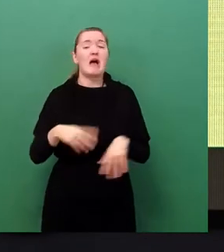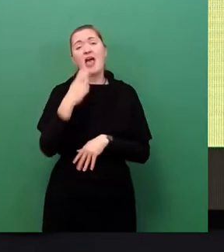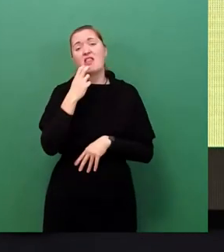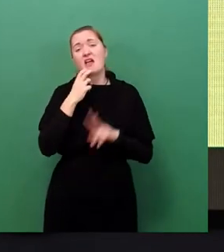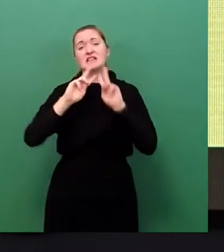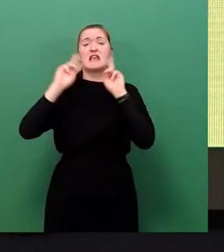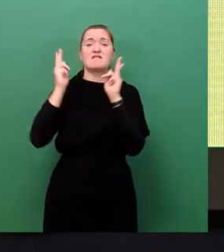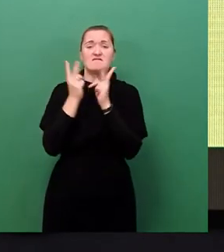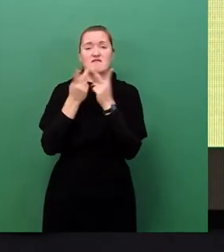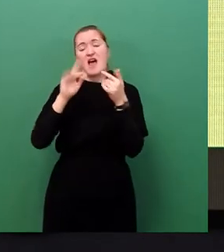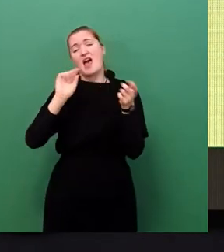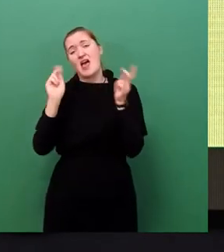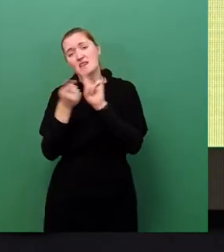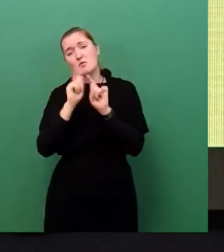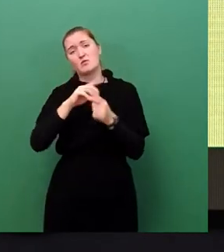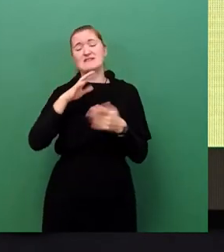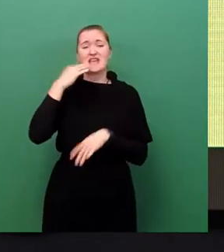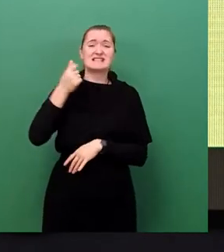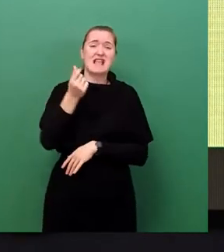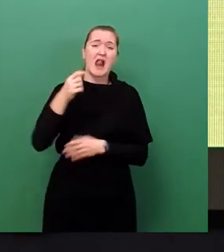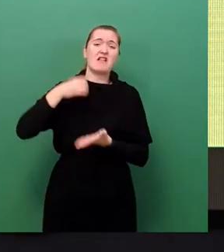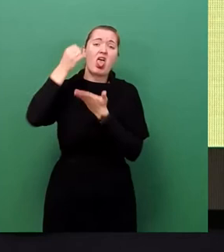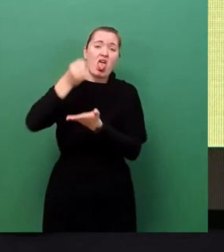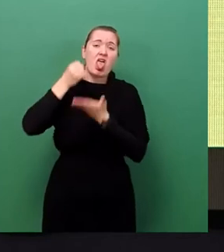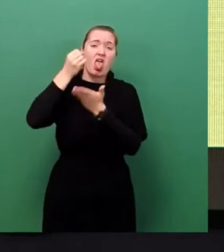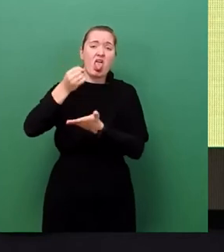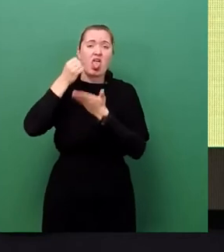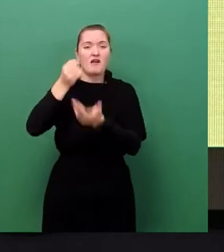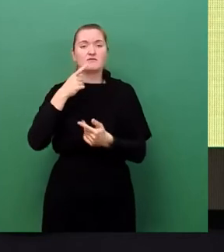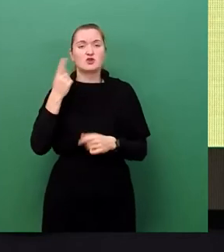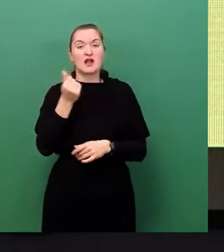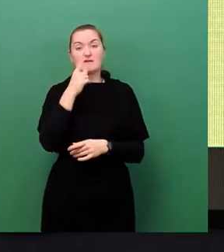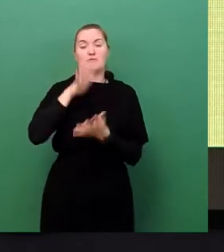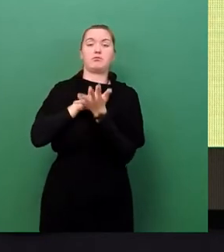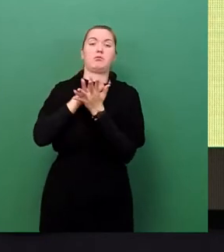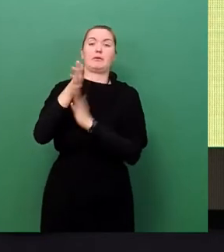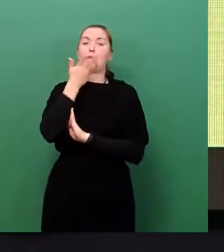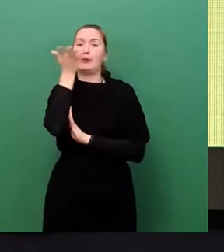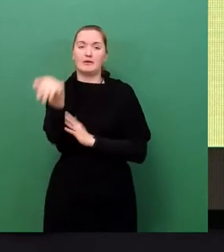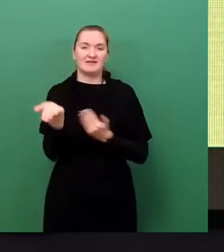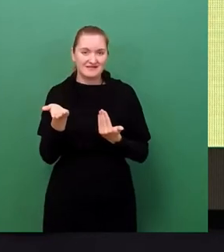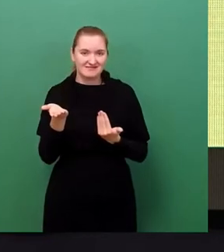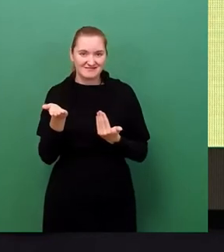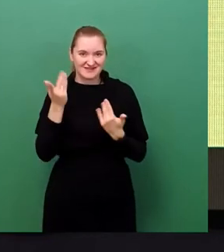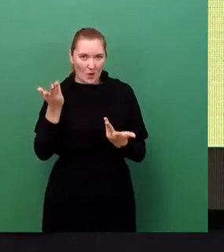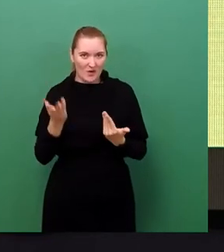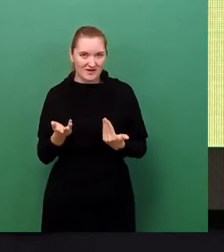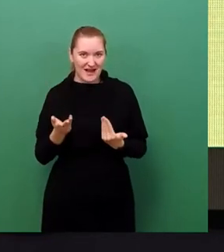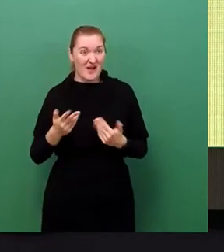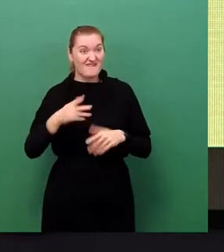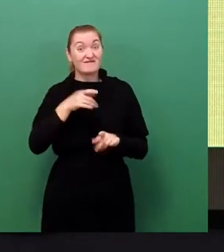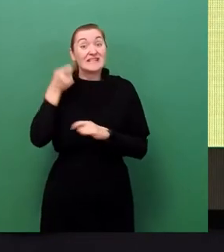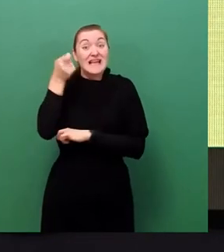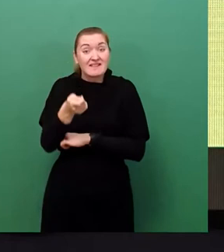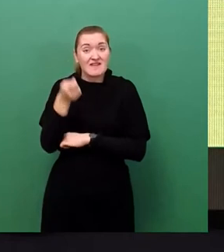Kosten ist, wenn Sie Geld ausgeben und das Geld ist weg. Und das, was Sie dafür ausgegeben haben, ist auch weg. Das sind Kosten. So, aber Investitionen sind